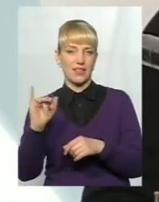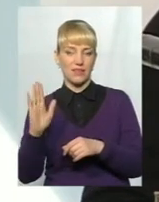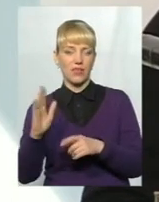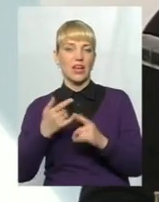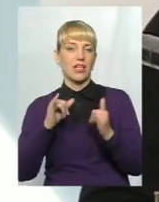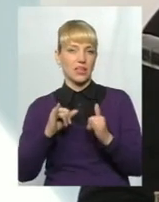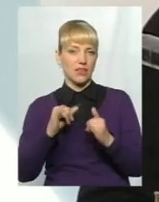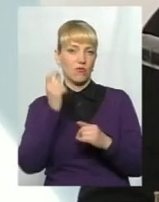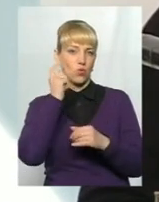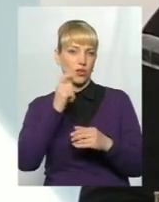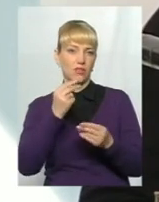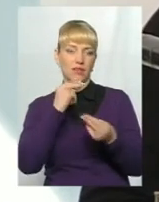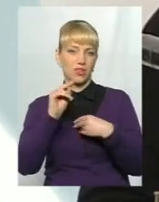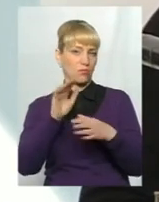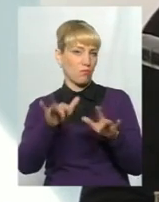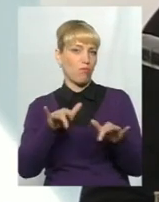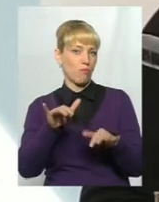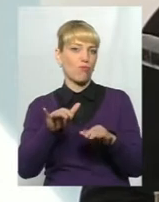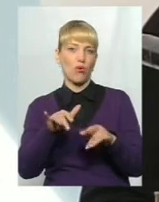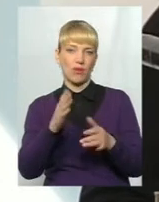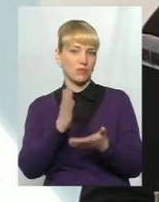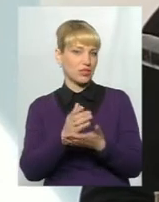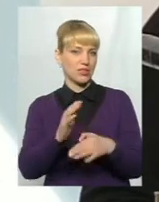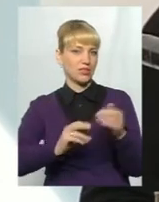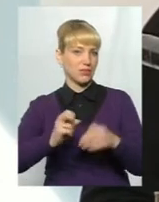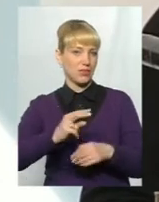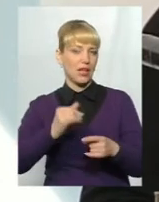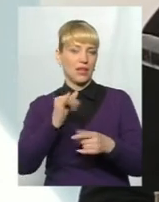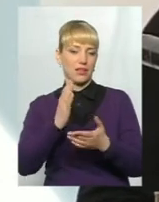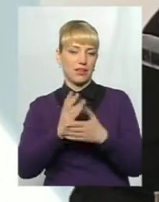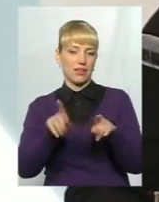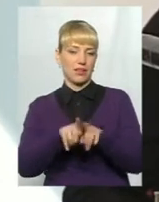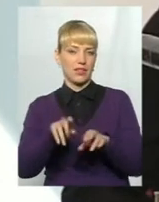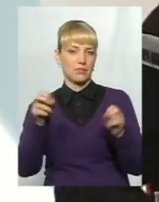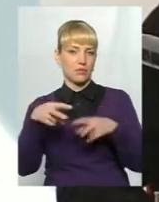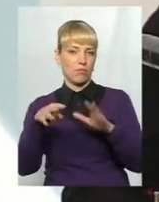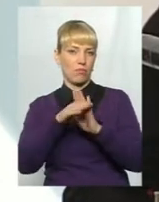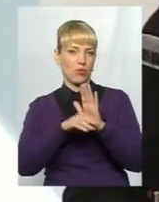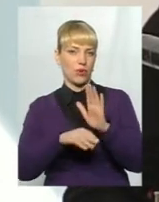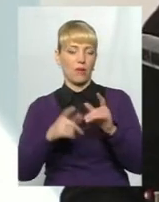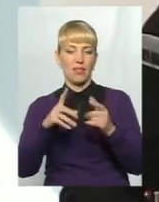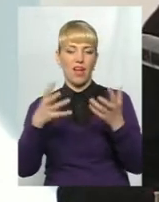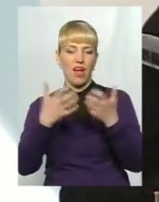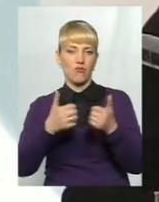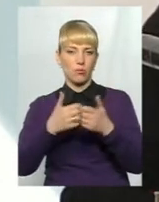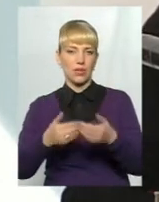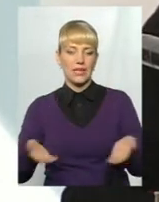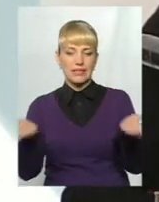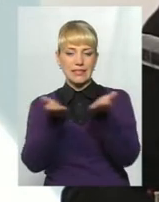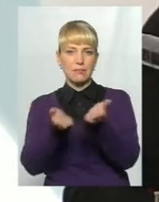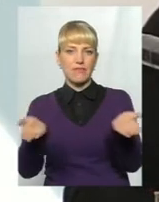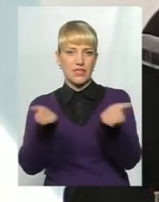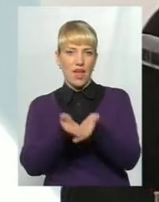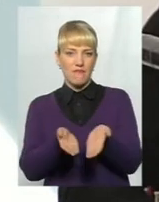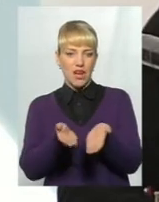Україні є одні з найкращих програмістів. І, наскільки я знаю, є написана програма, яка автоматично співставляє декларацію чиновника